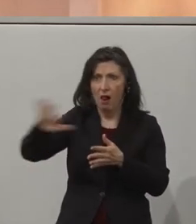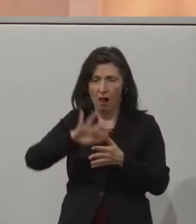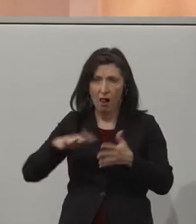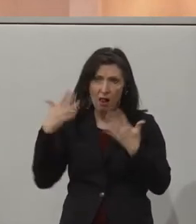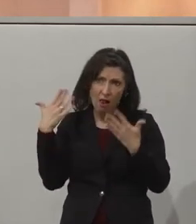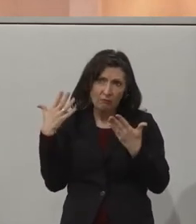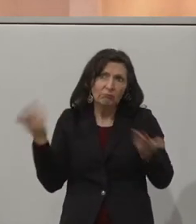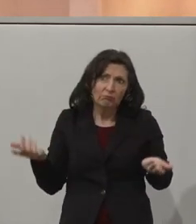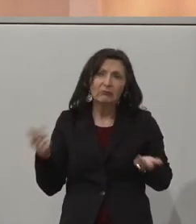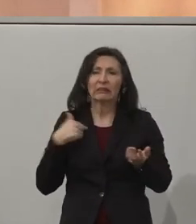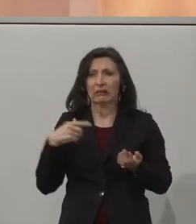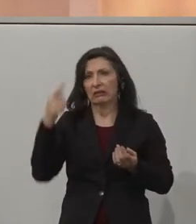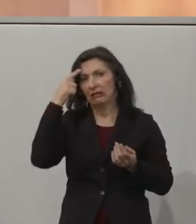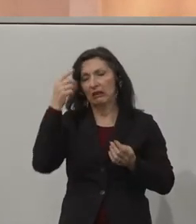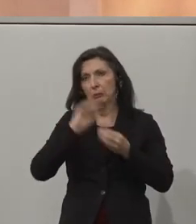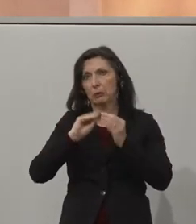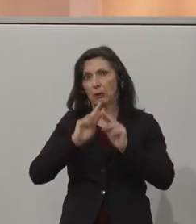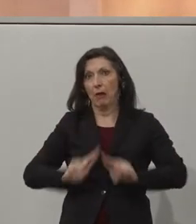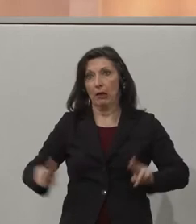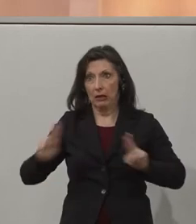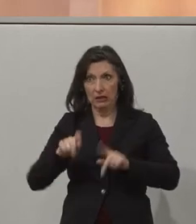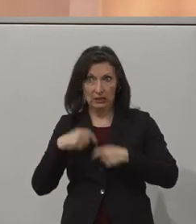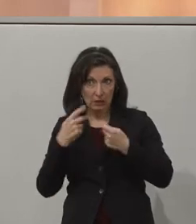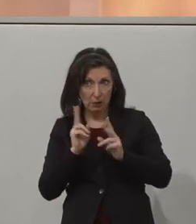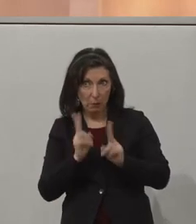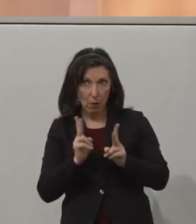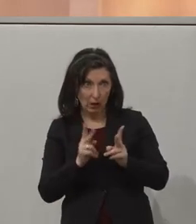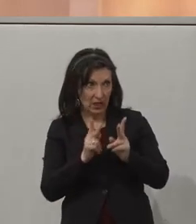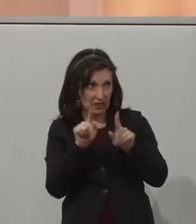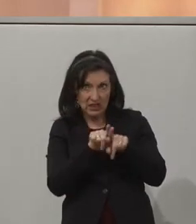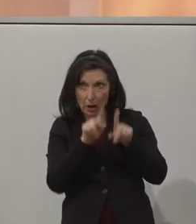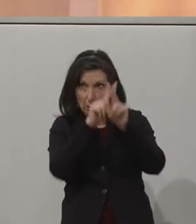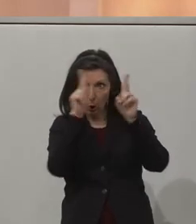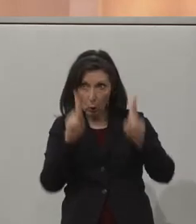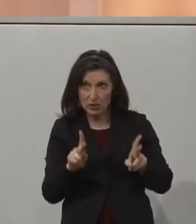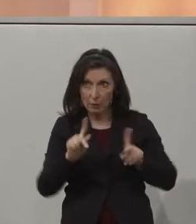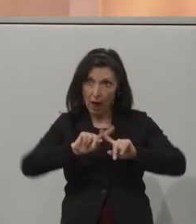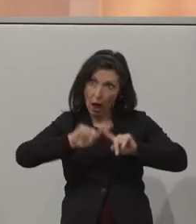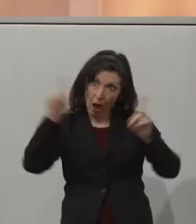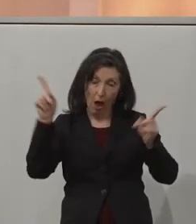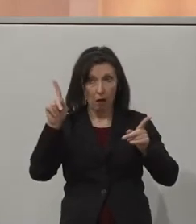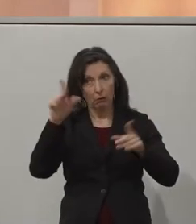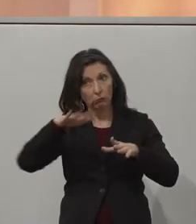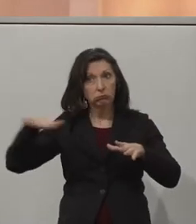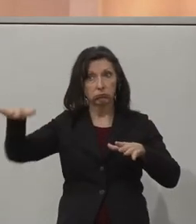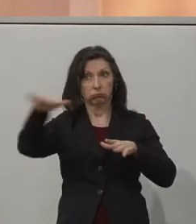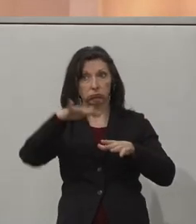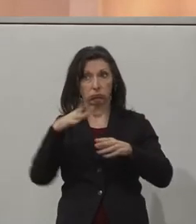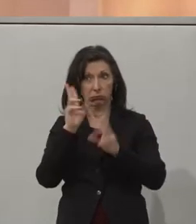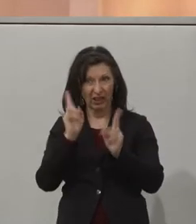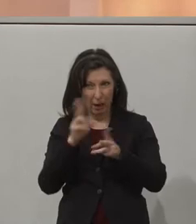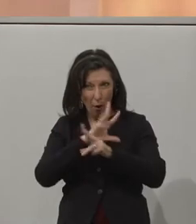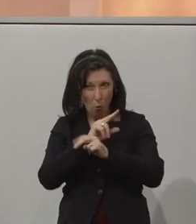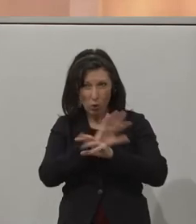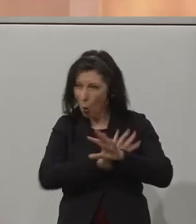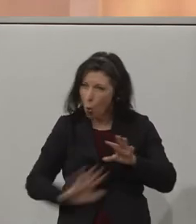ähnlich sind. Gibt es Möglichkeiten, so ein Konzept auch umzulegen auf ganz Österreich oder müsste man